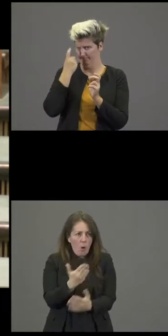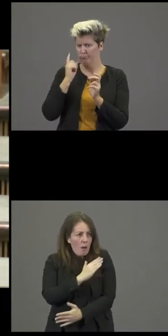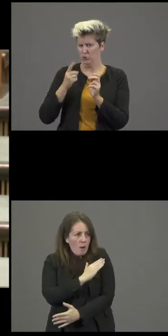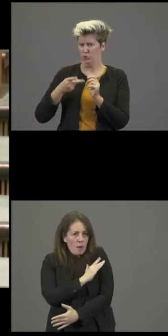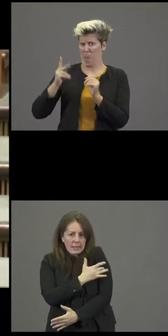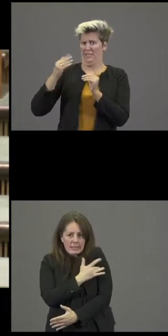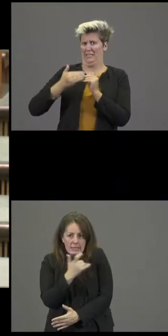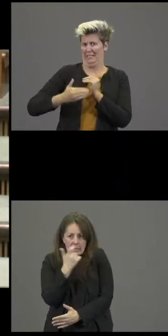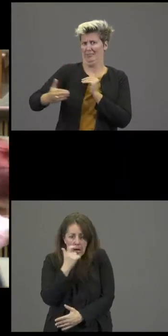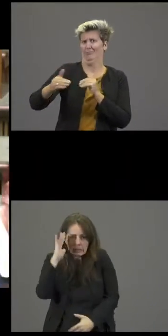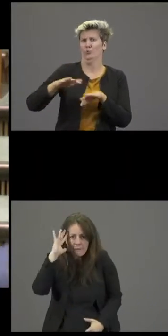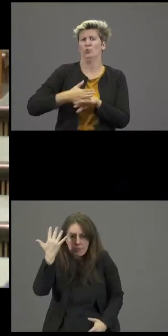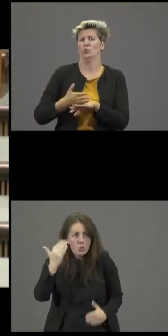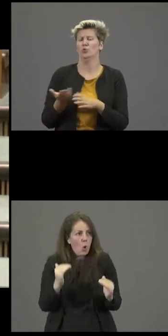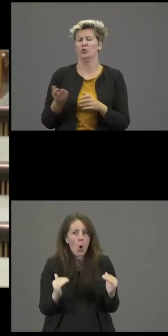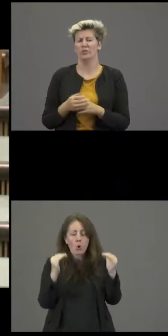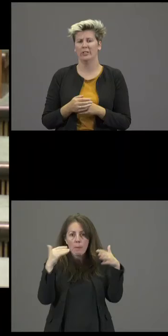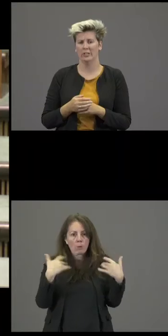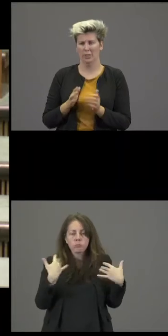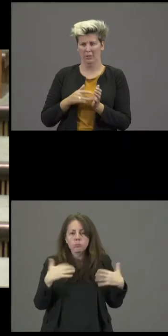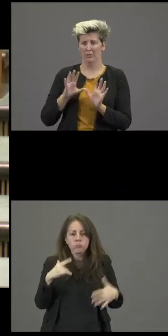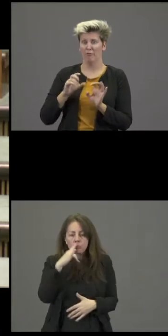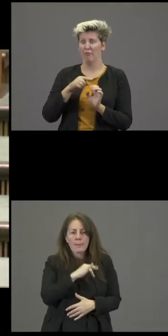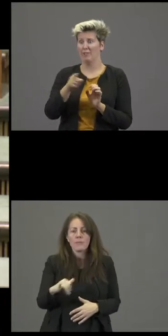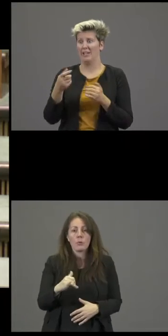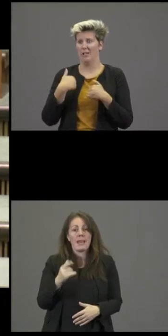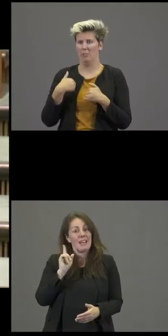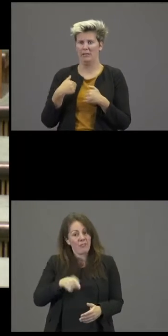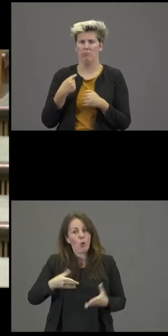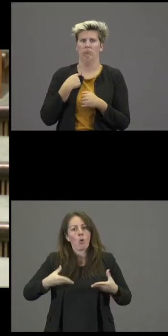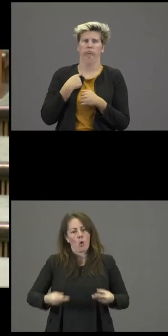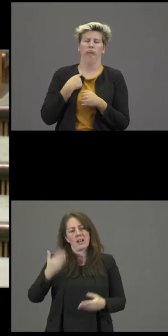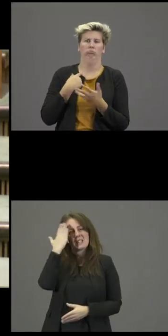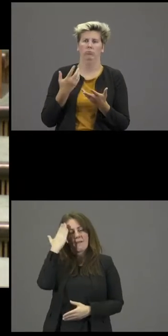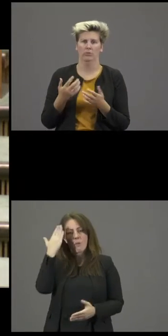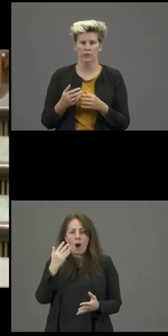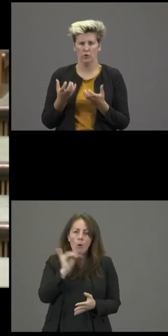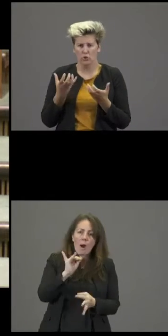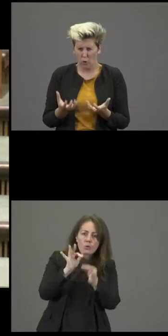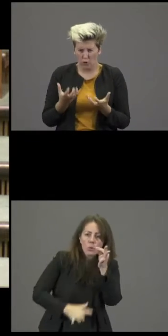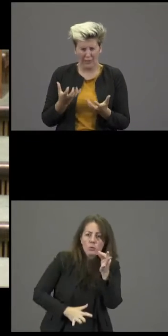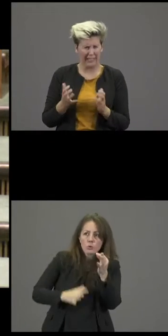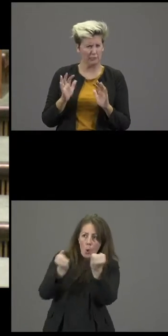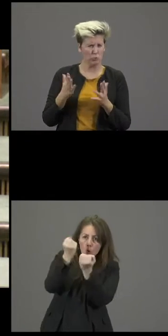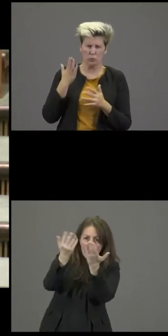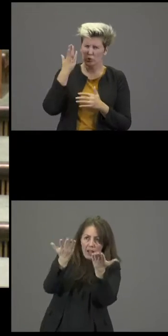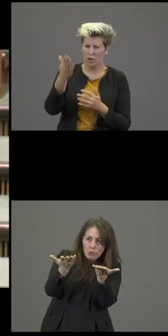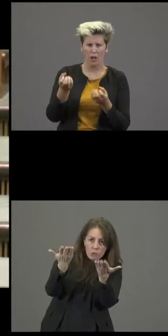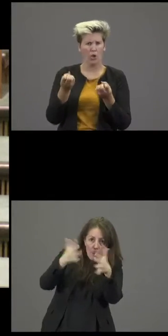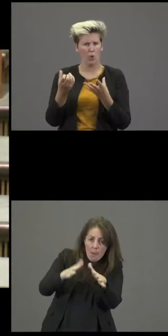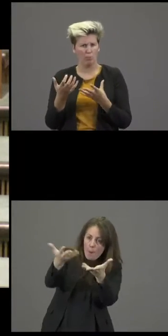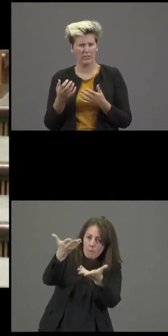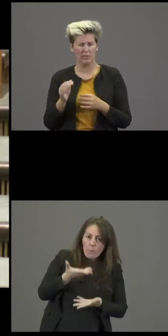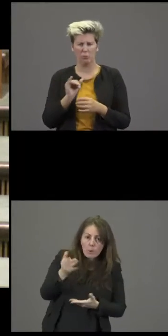folle. Et donc, monsieur le ministre, concrètement, quelles sont les pistes, quelles sont les solutions que vous pouvez mettre sur la table pour venir en aide aux